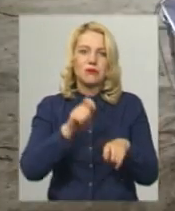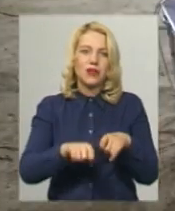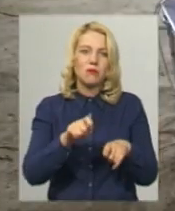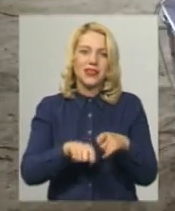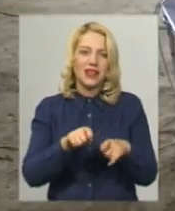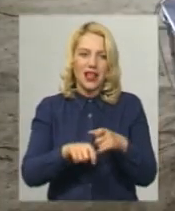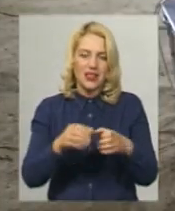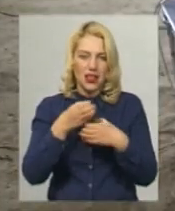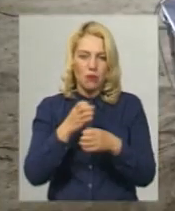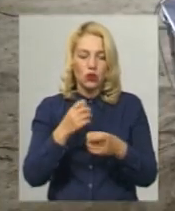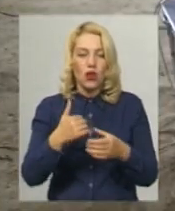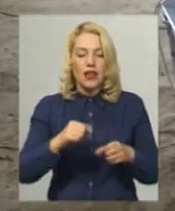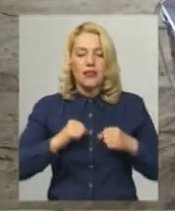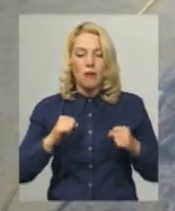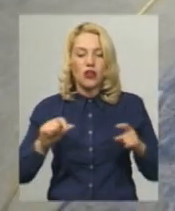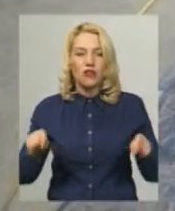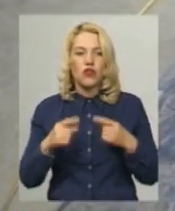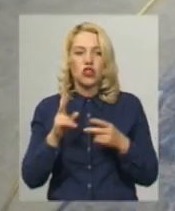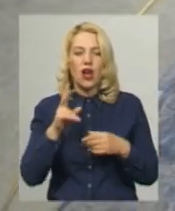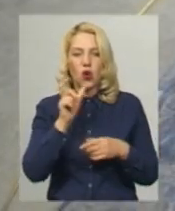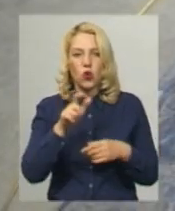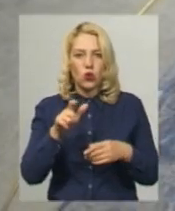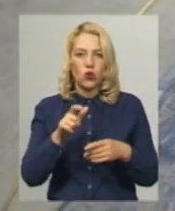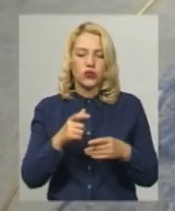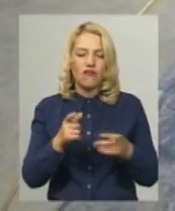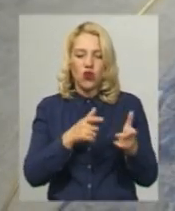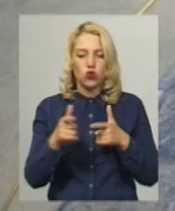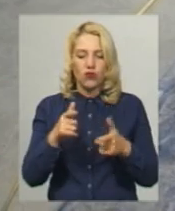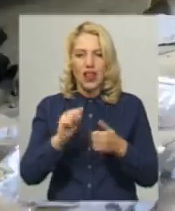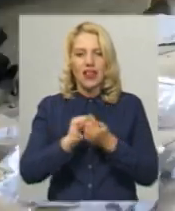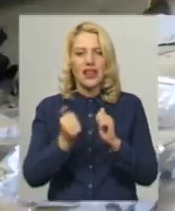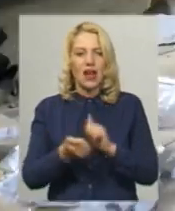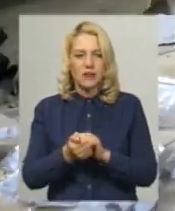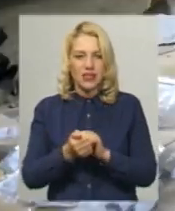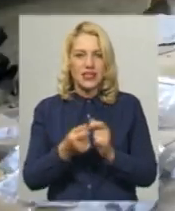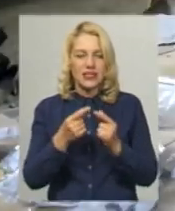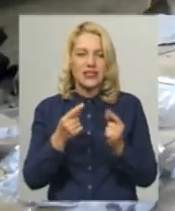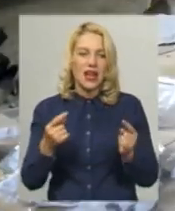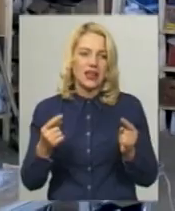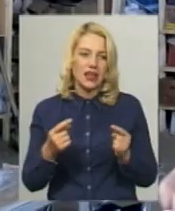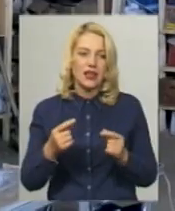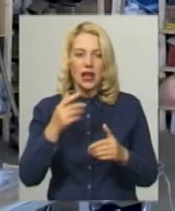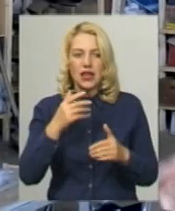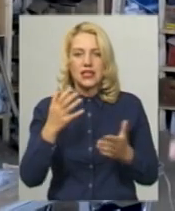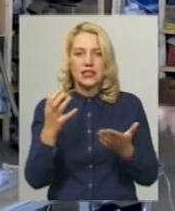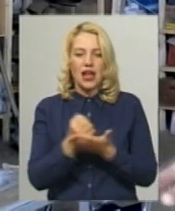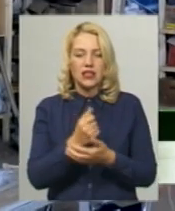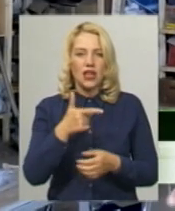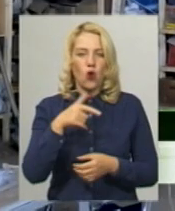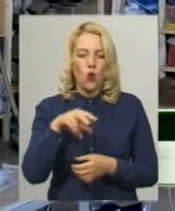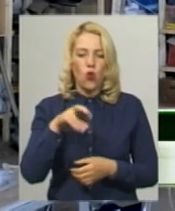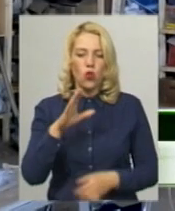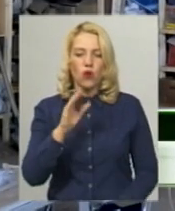намагаються відтворити, як виготовляли давні люди, свої кам'яні знаряддя, знайдені на стоянках поблизу Меджибожа і Головчинців. Це досить важкий